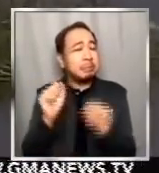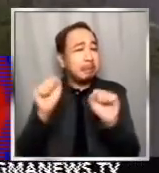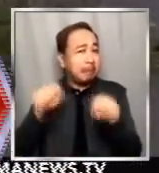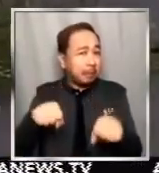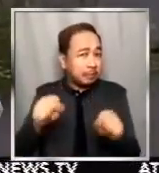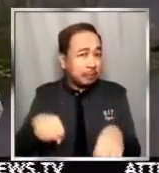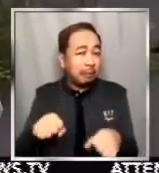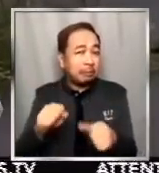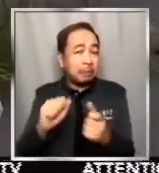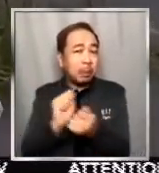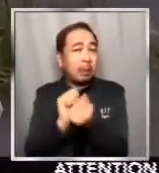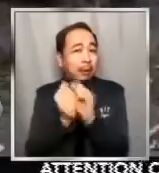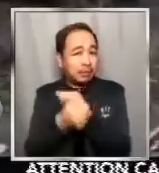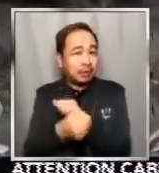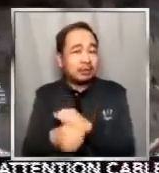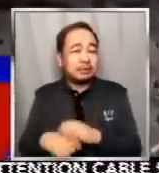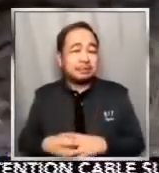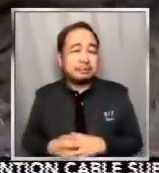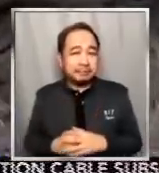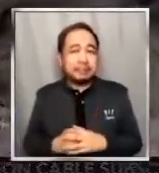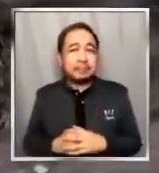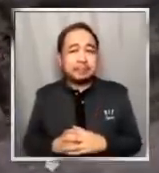Makipulido na katutok, 24 oras.